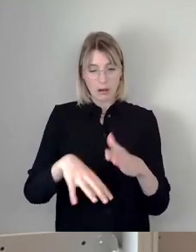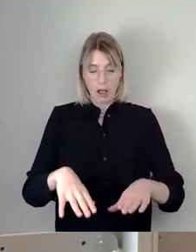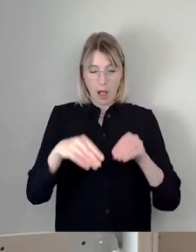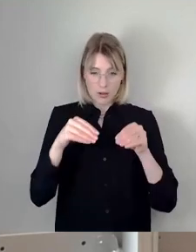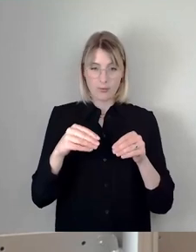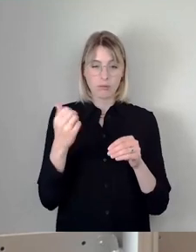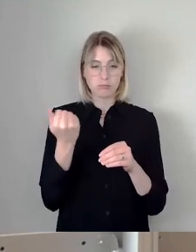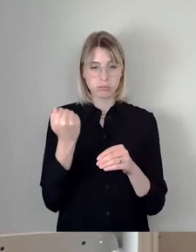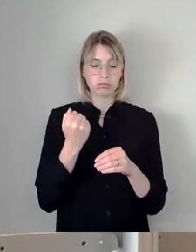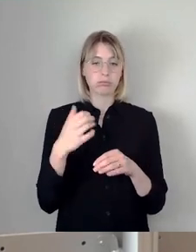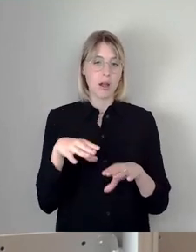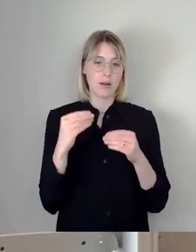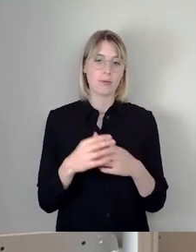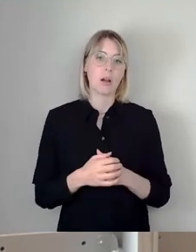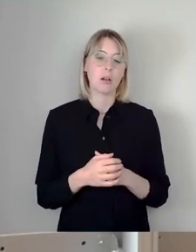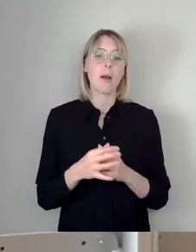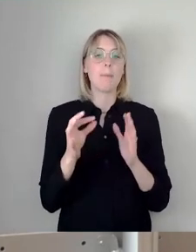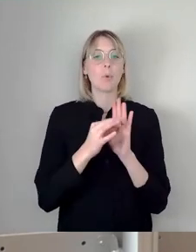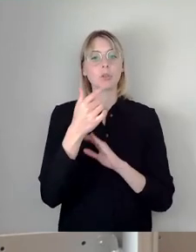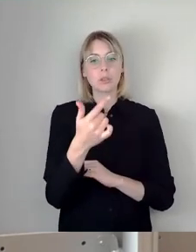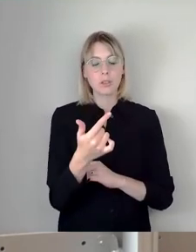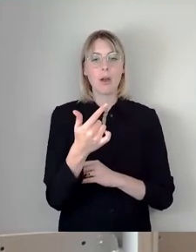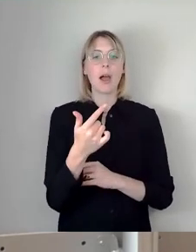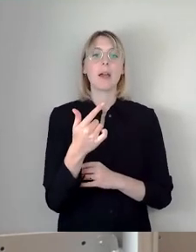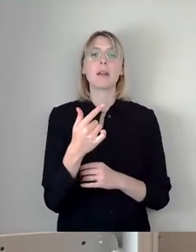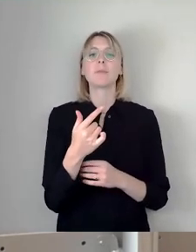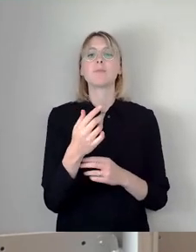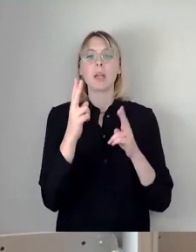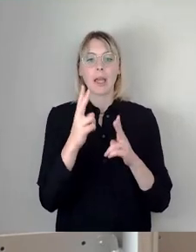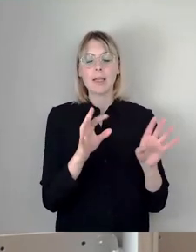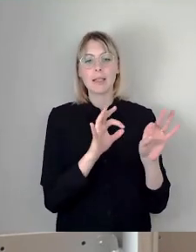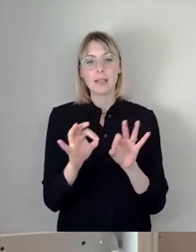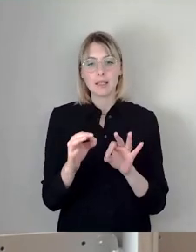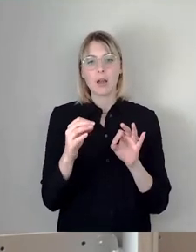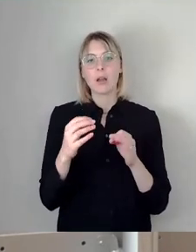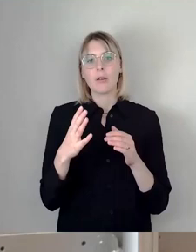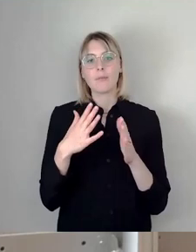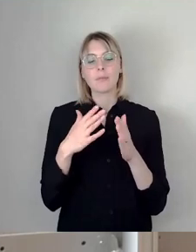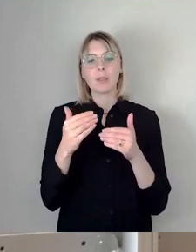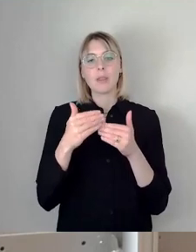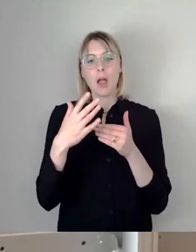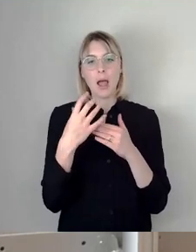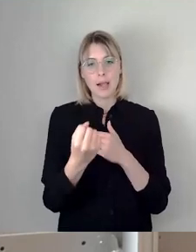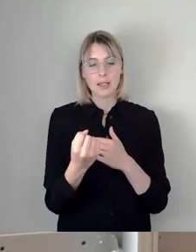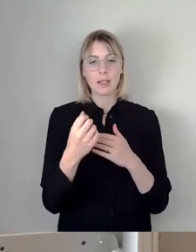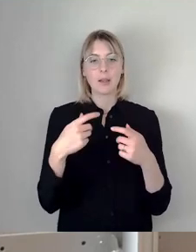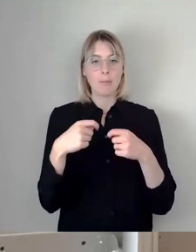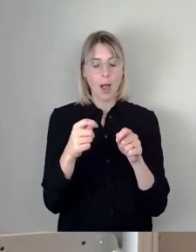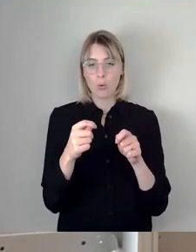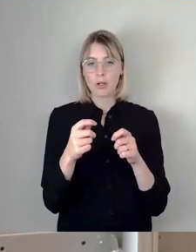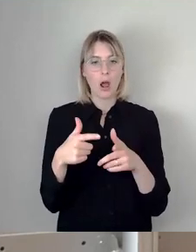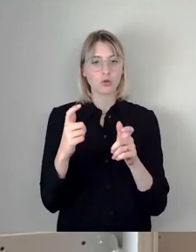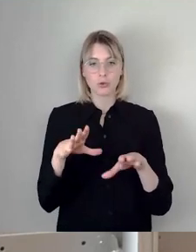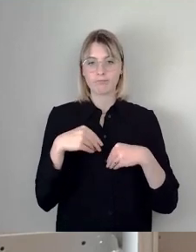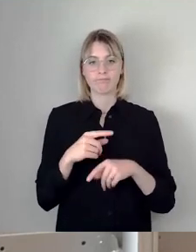Punkt 2 kommt mit einmal eine Richtlinie nachhaltiges Bauen. Das ist nicht angenommen worden im Ausschuss. Kommen wir dann noch darauf